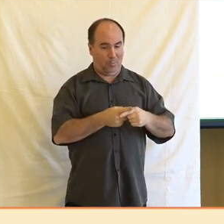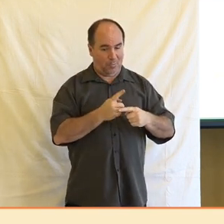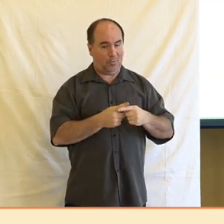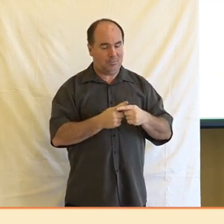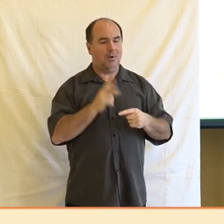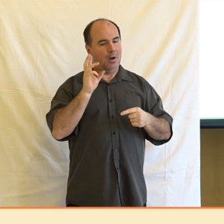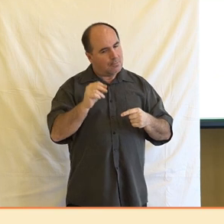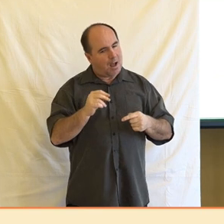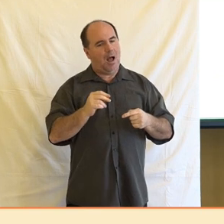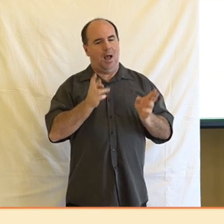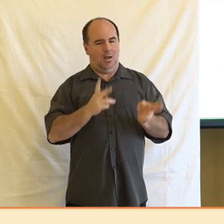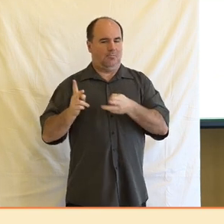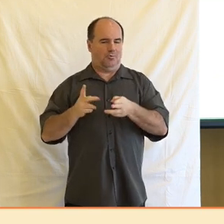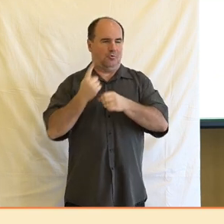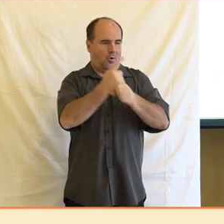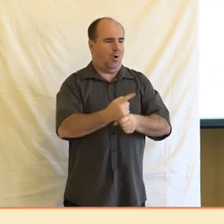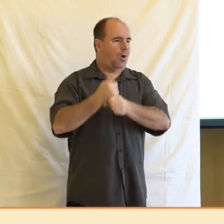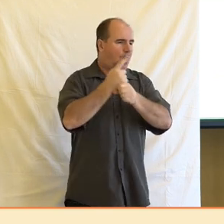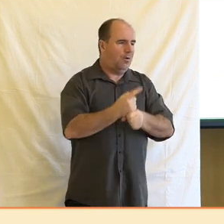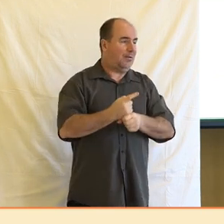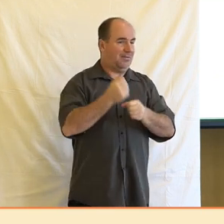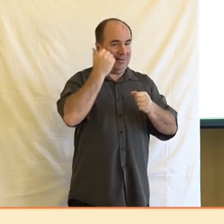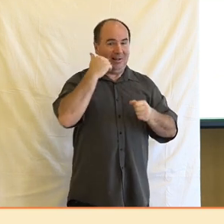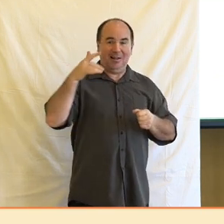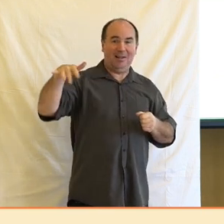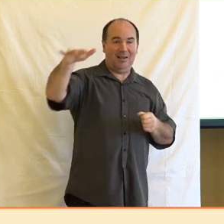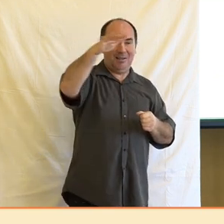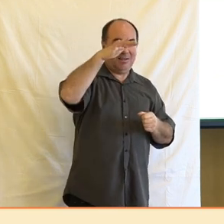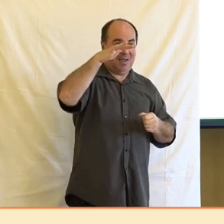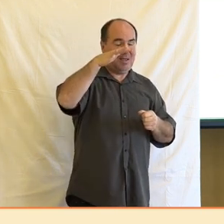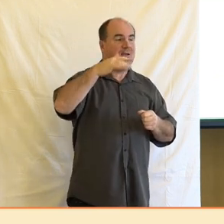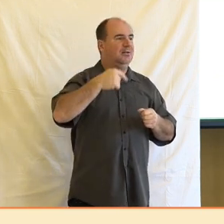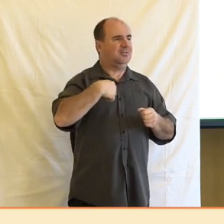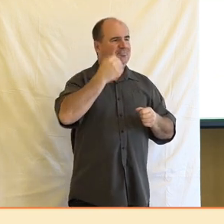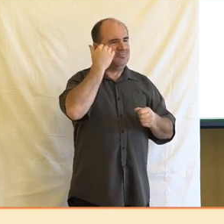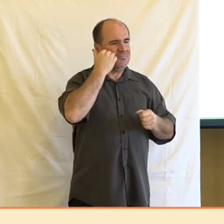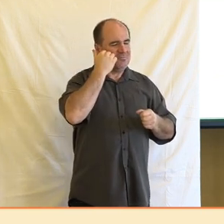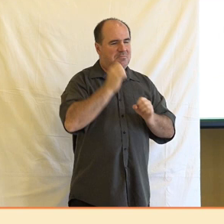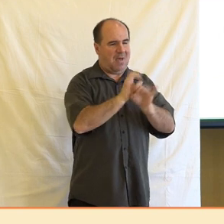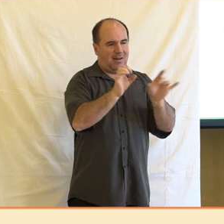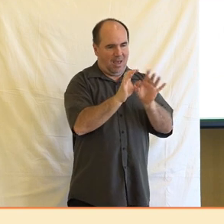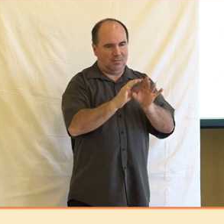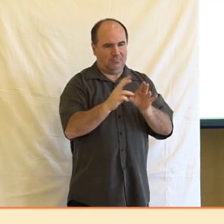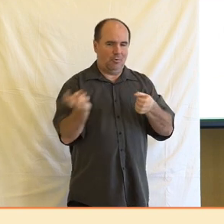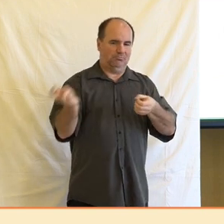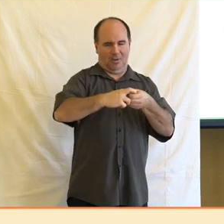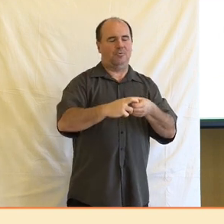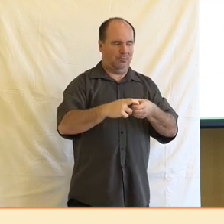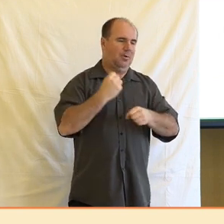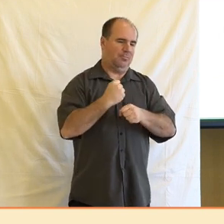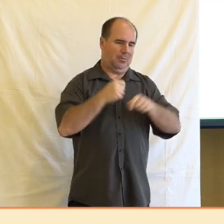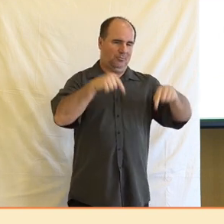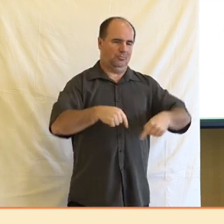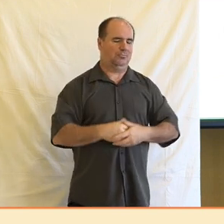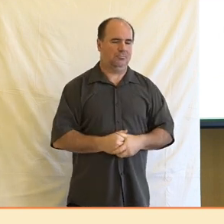ovlivnit poměrně velké množství lidí, kteří pak nakonec v médiích pracují. Když jsme se